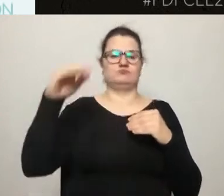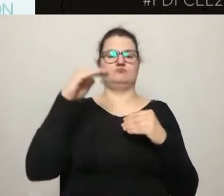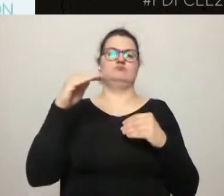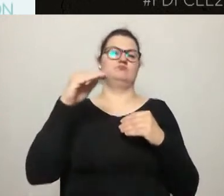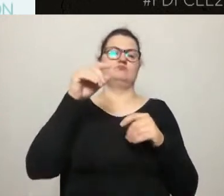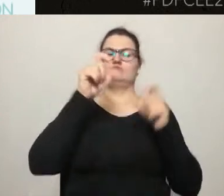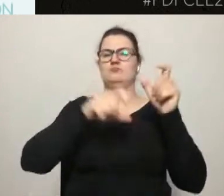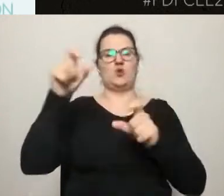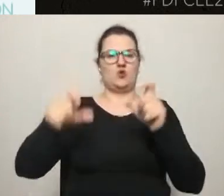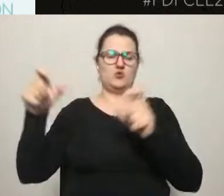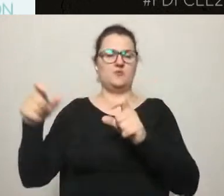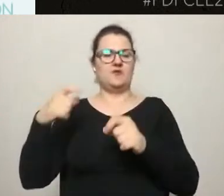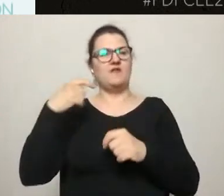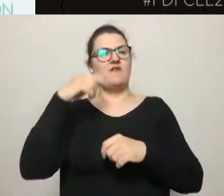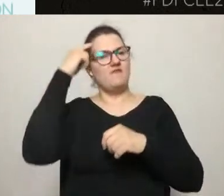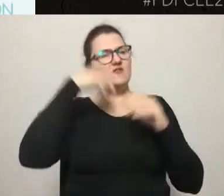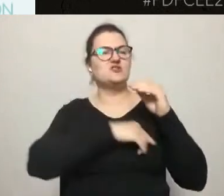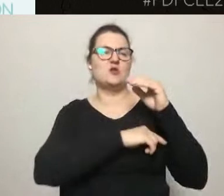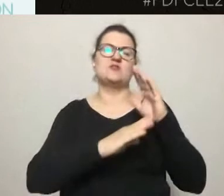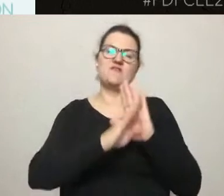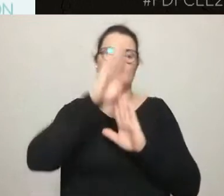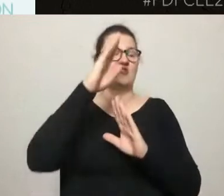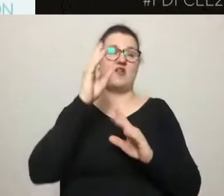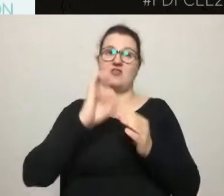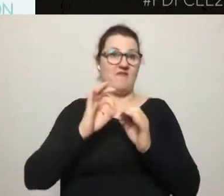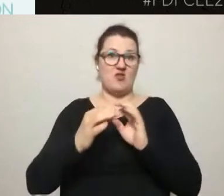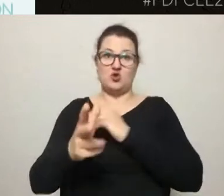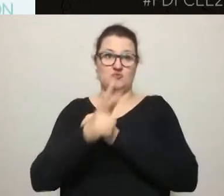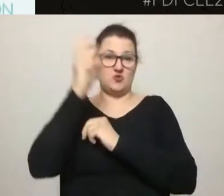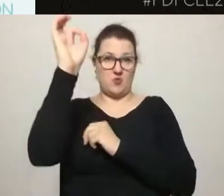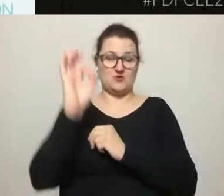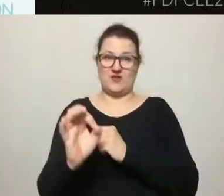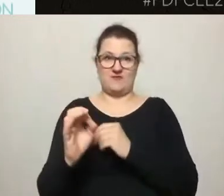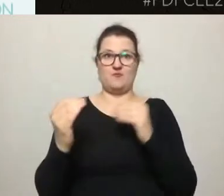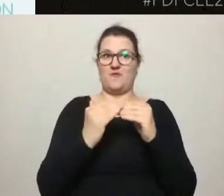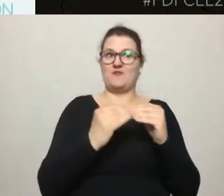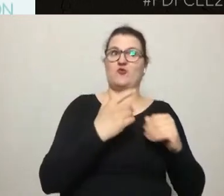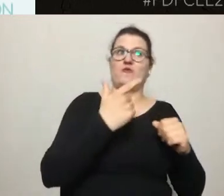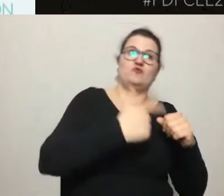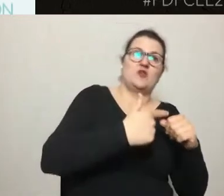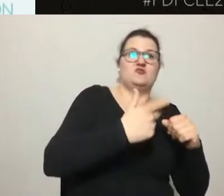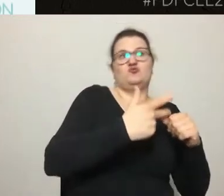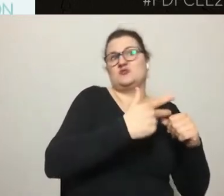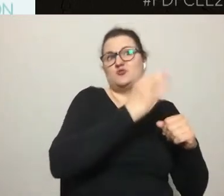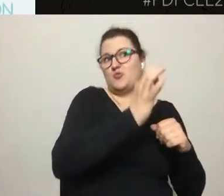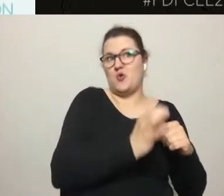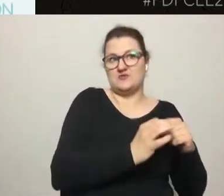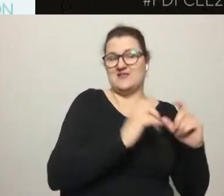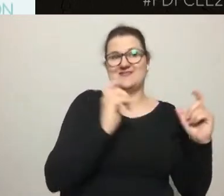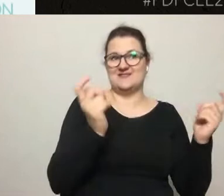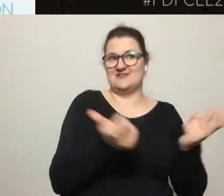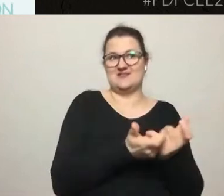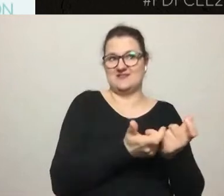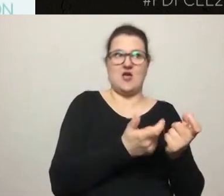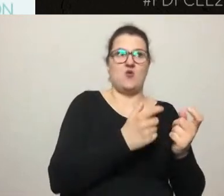wykształceniem. Nawet 80% w porównaniu do tych dwudziestu kilku, trzydziestu wśród wszystkich mieszkańców. I